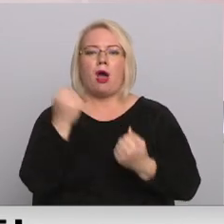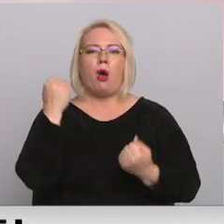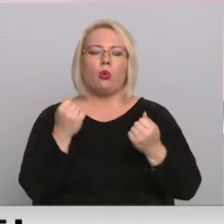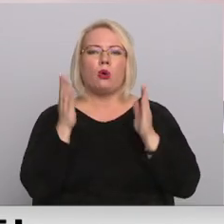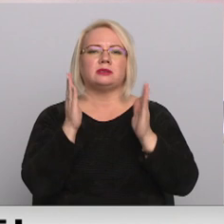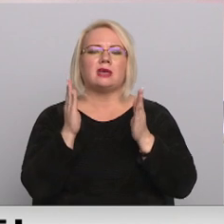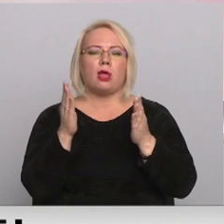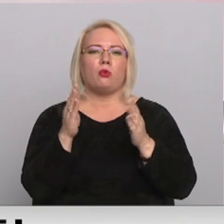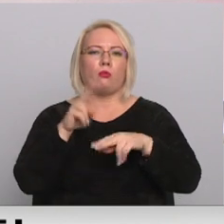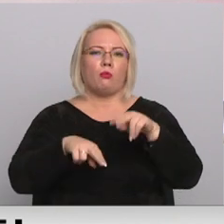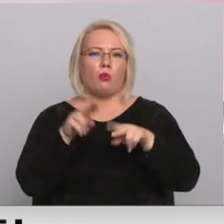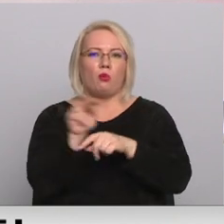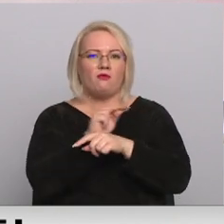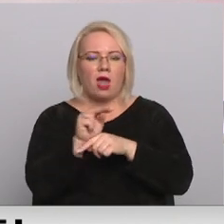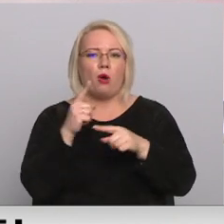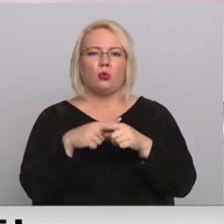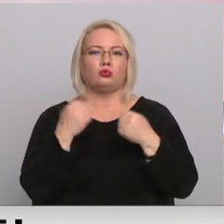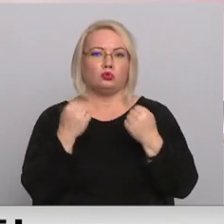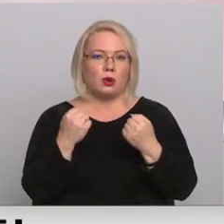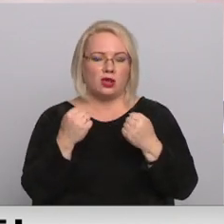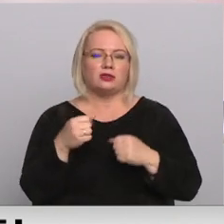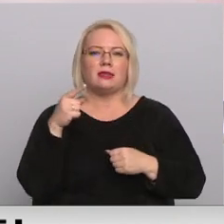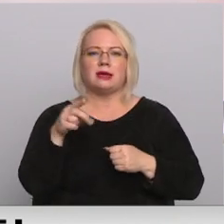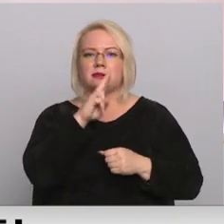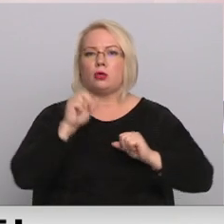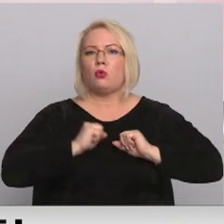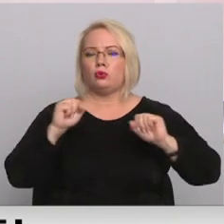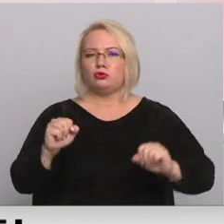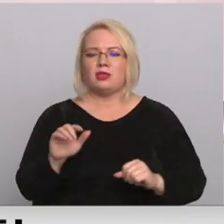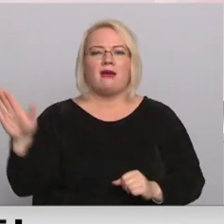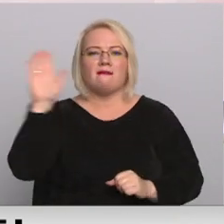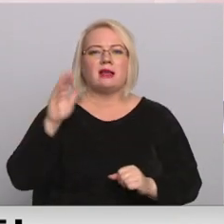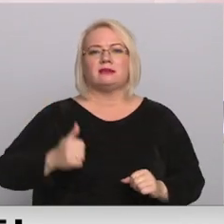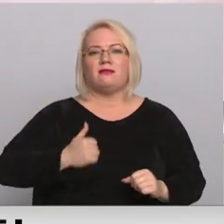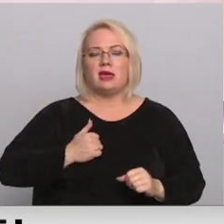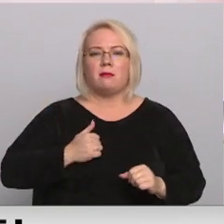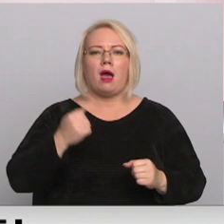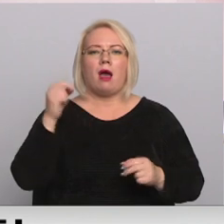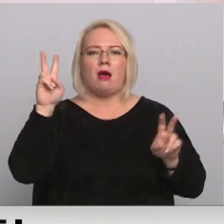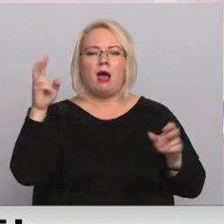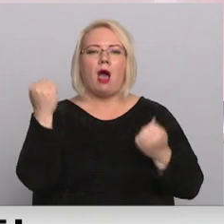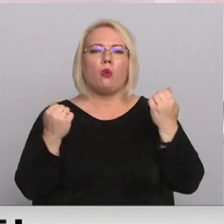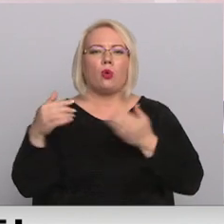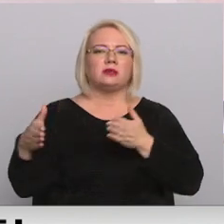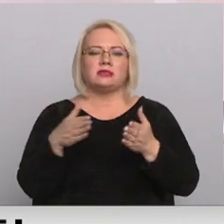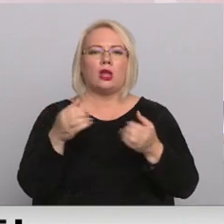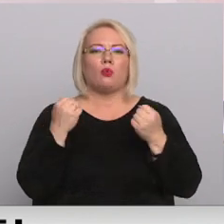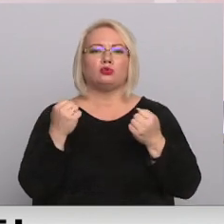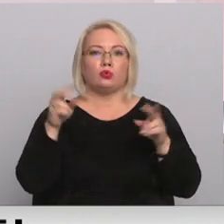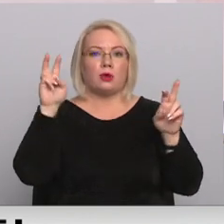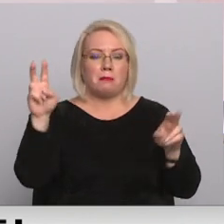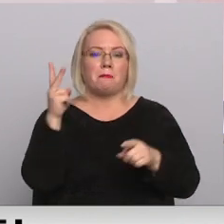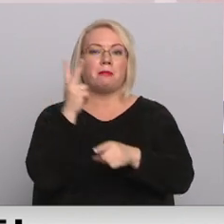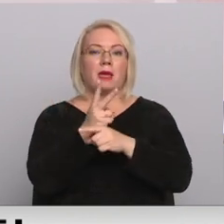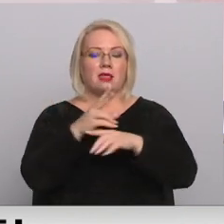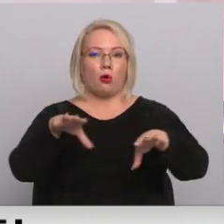uzturēšanā. Turpmāk autoceļu uzturēšanu nenodrošinās valsts uzņēmumus Latvijas autoceļu uzturētājs, bet pienākumus varēs